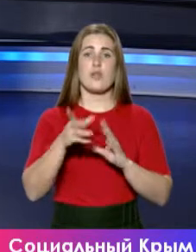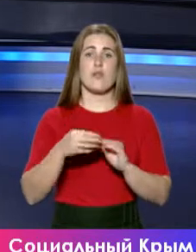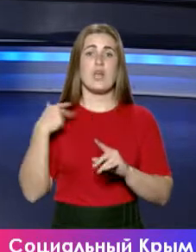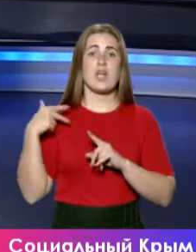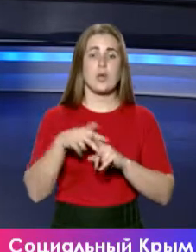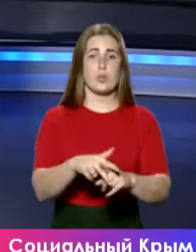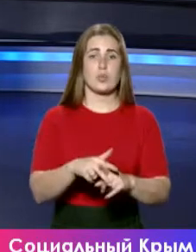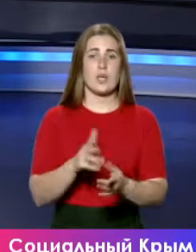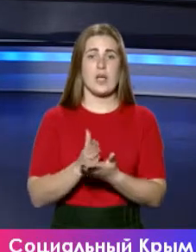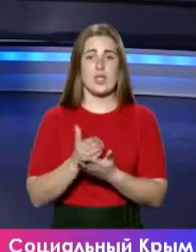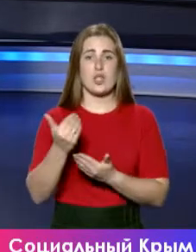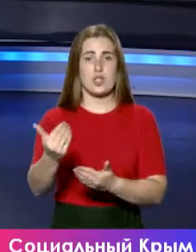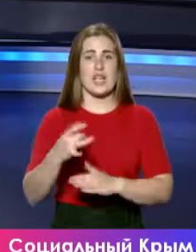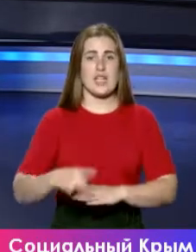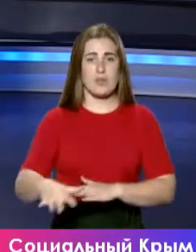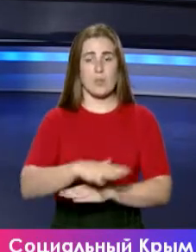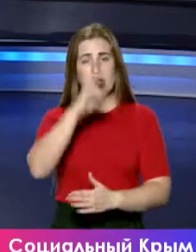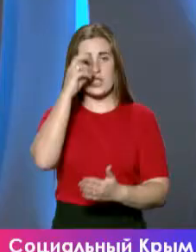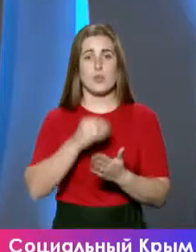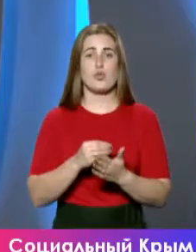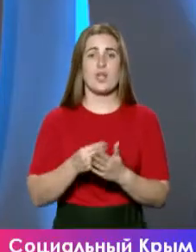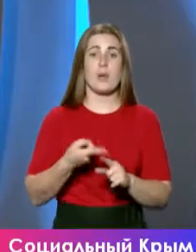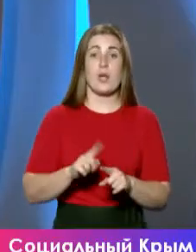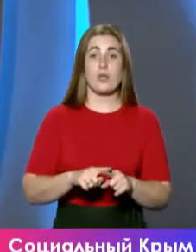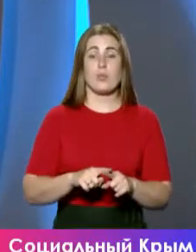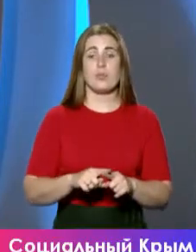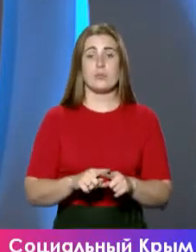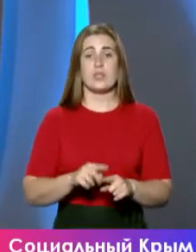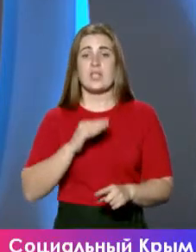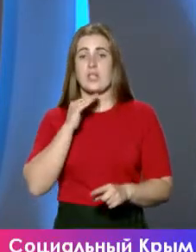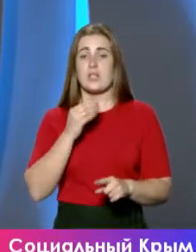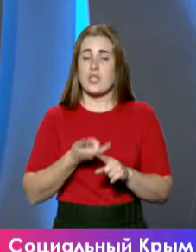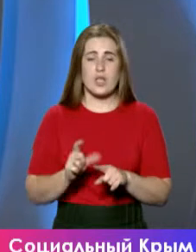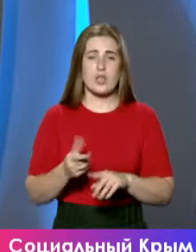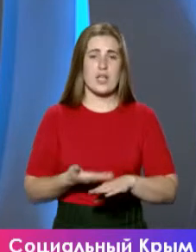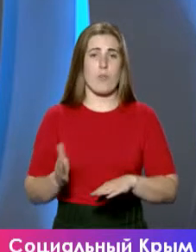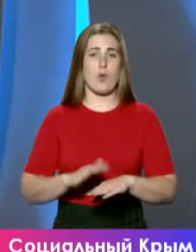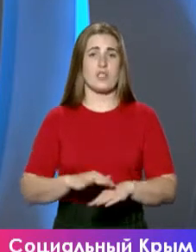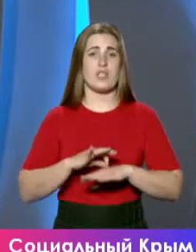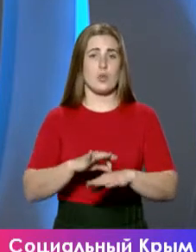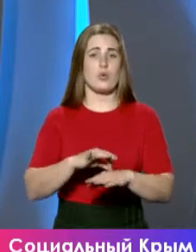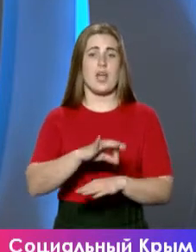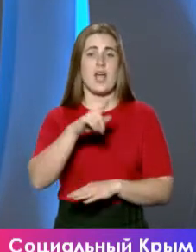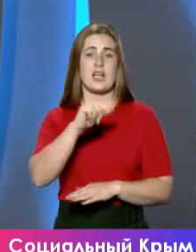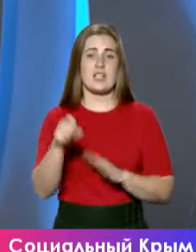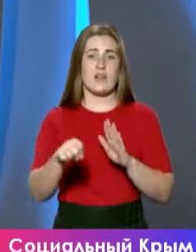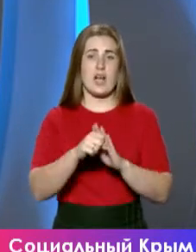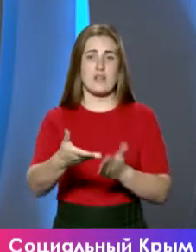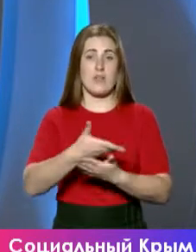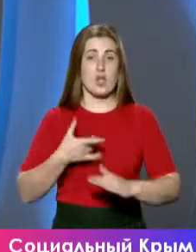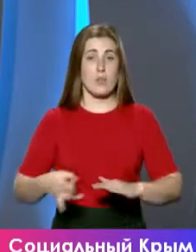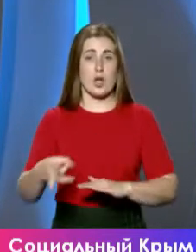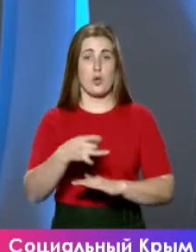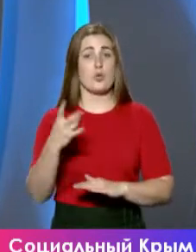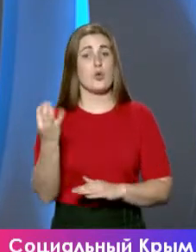ложится на республиканский бюджет. Поэтому достаточно непросто идет газификация в нашем регионе. Но,